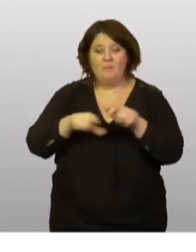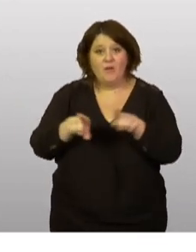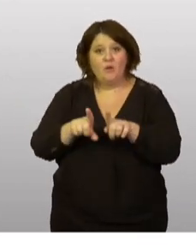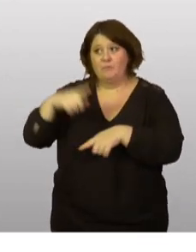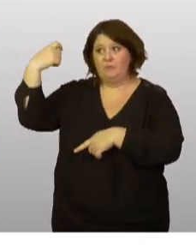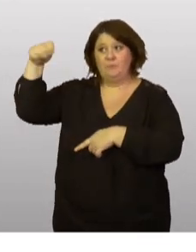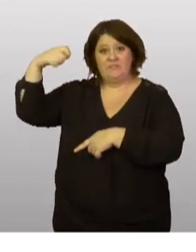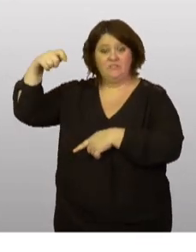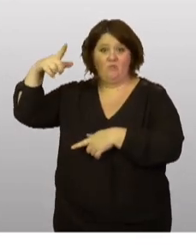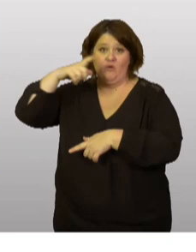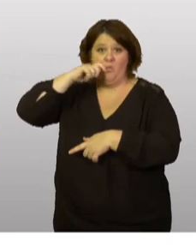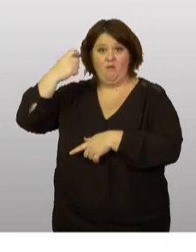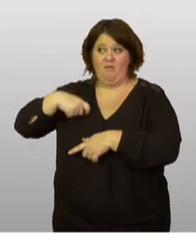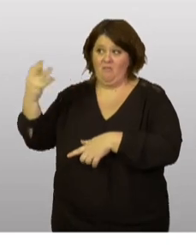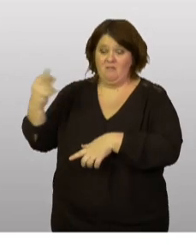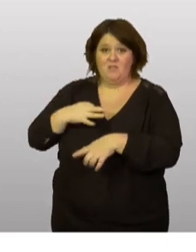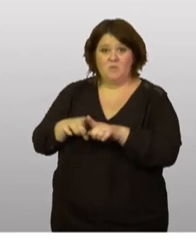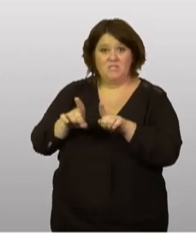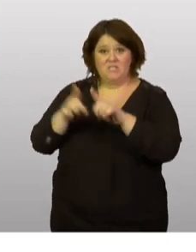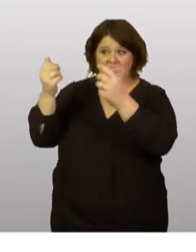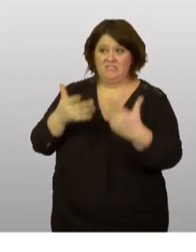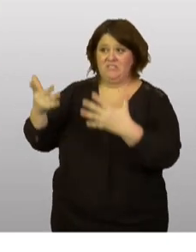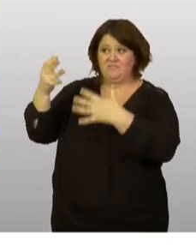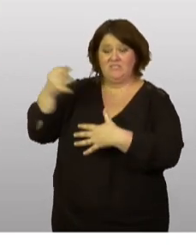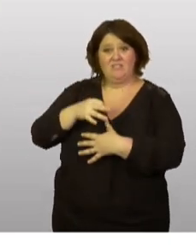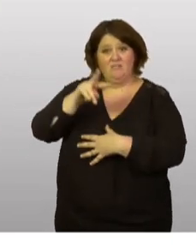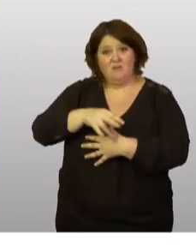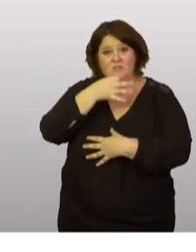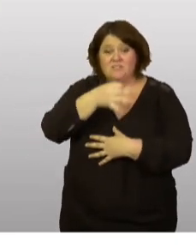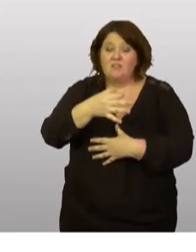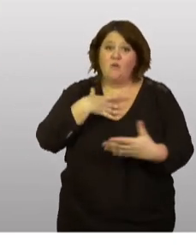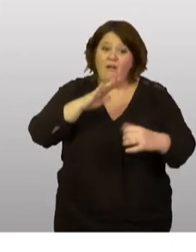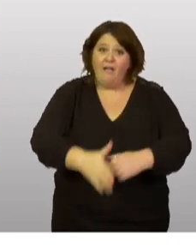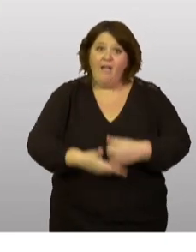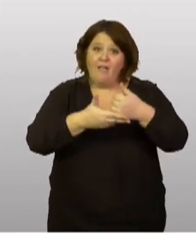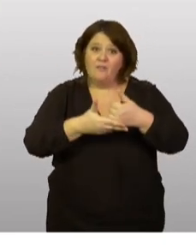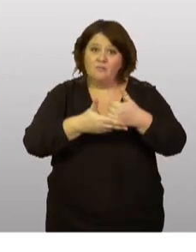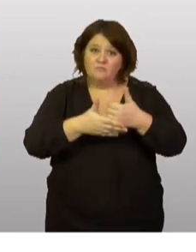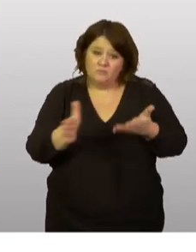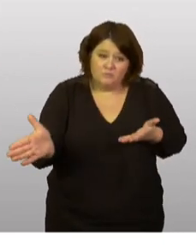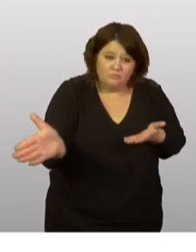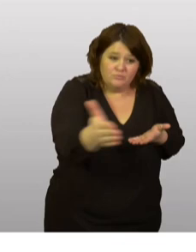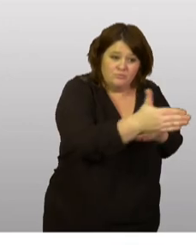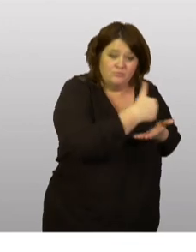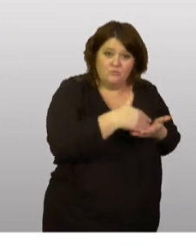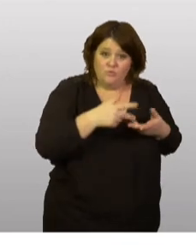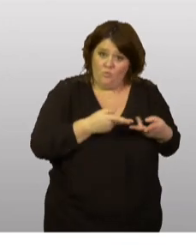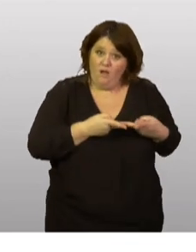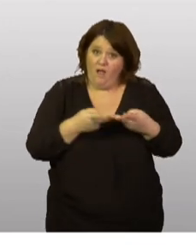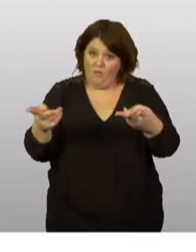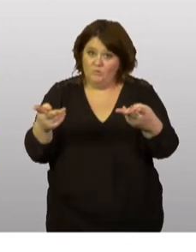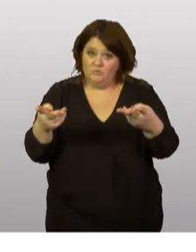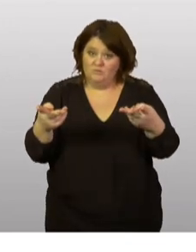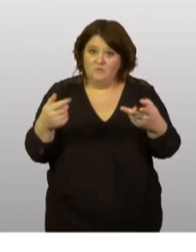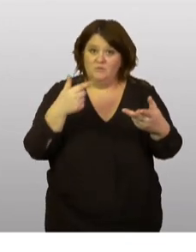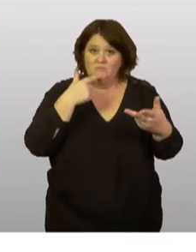Zelensky a évoqué un chiffre, je voulais vous dire que l'aide que, collectivement, nous avons annoncée aujourd'hui, les uns et les